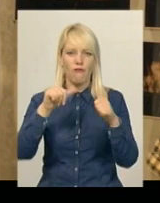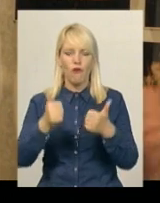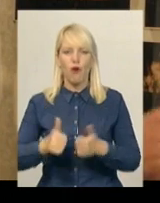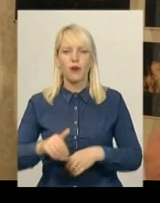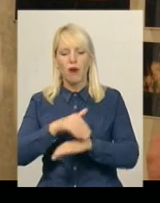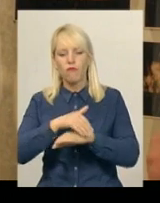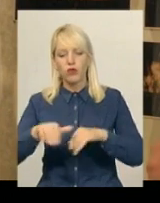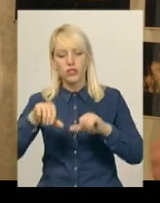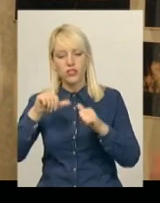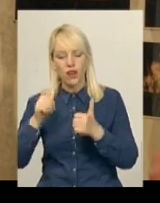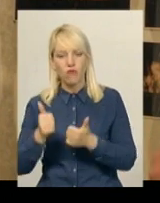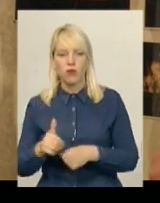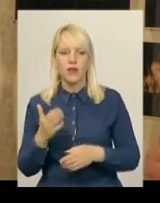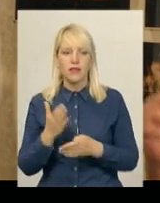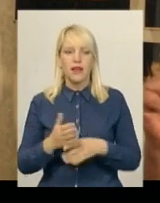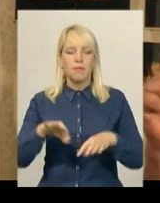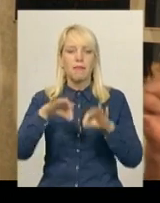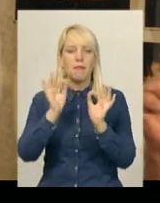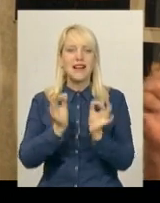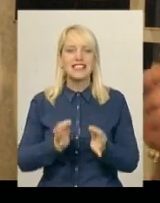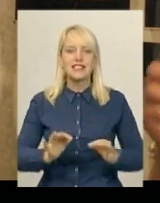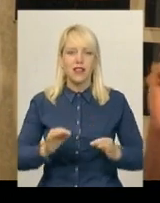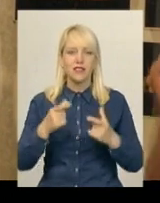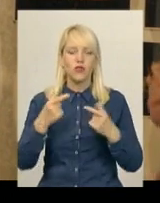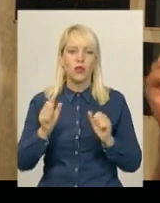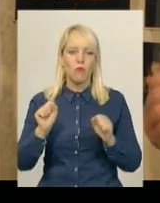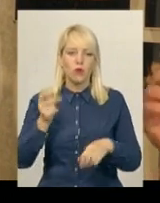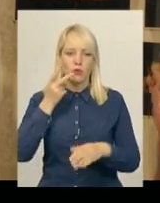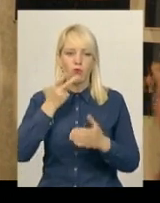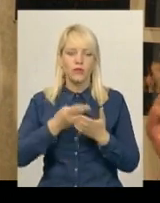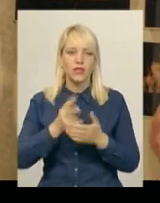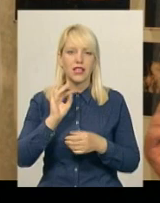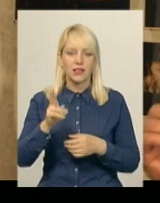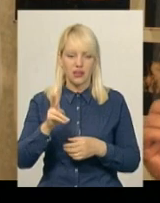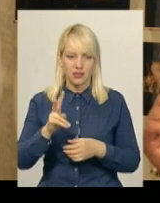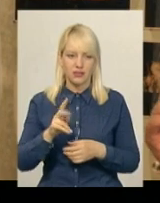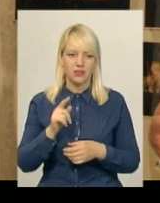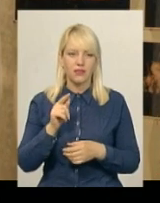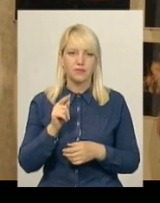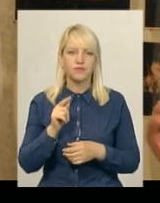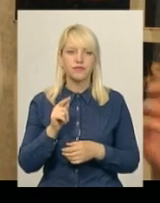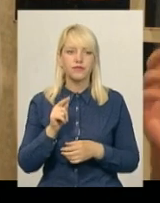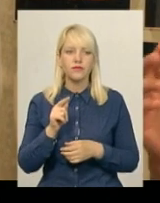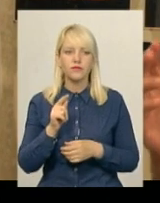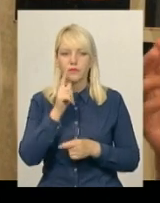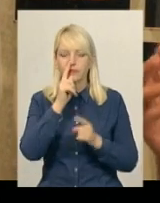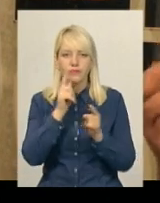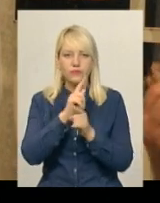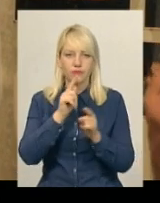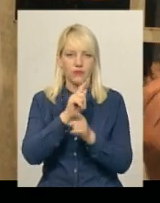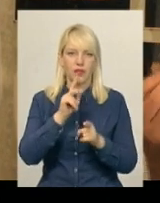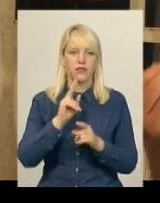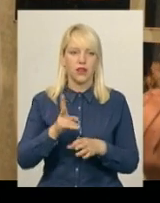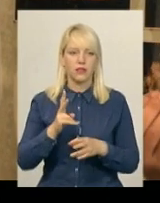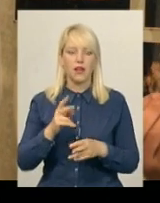ще існує мистецтво, де можна подивитися, як там блоху підкували. Розумієте, коли людина може